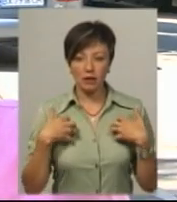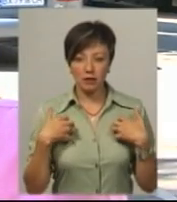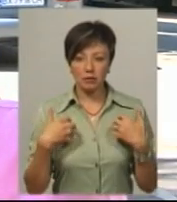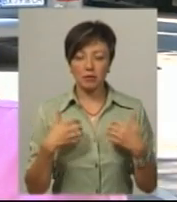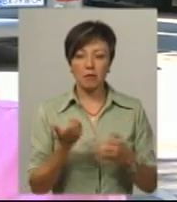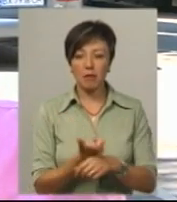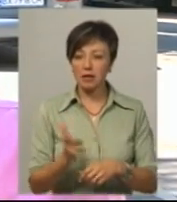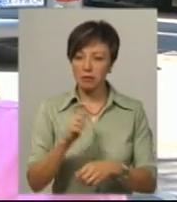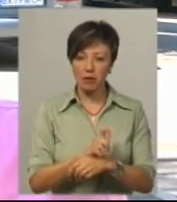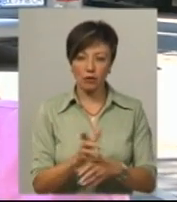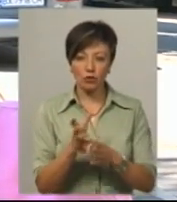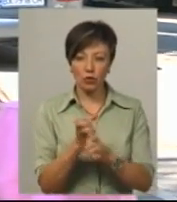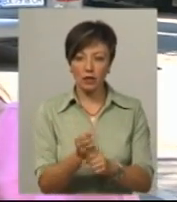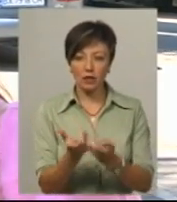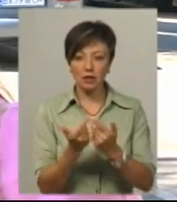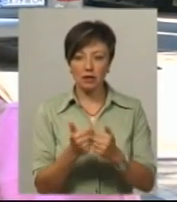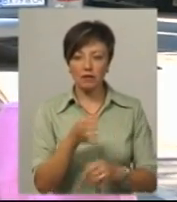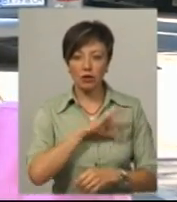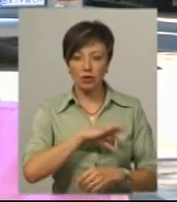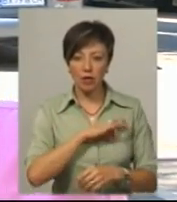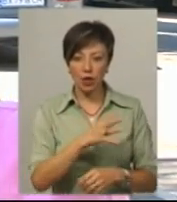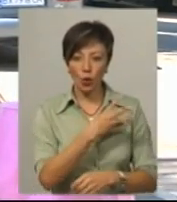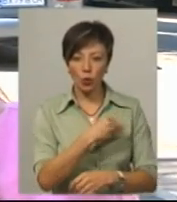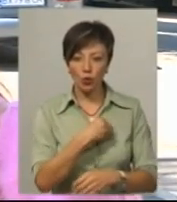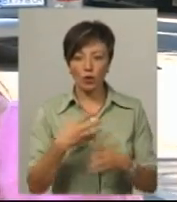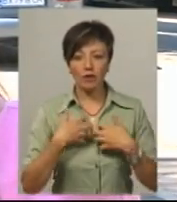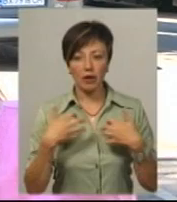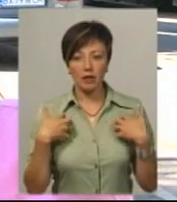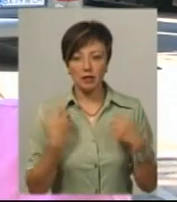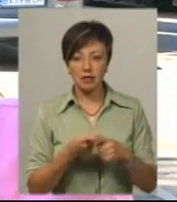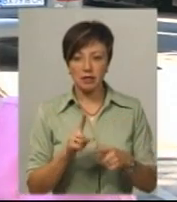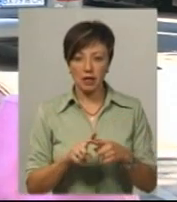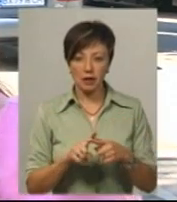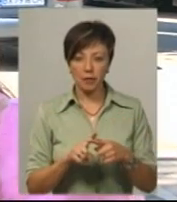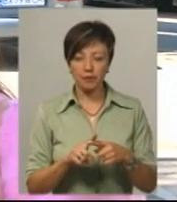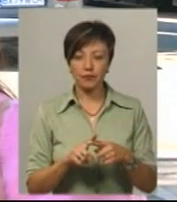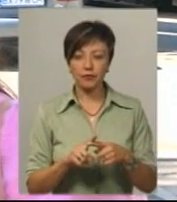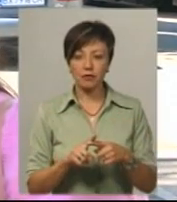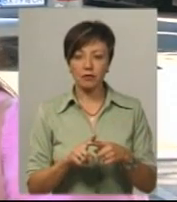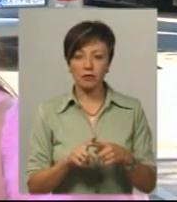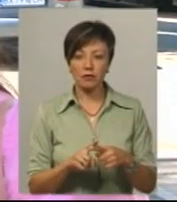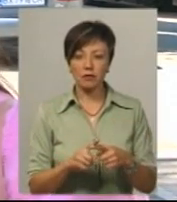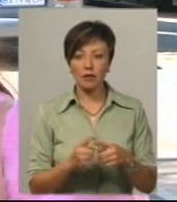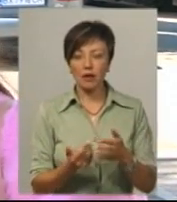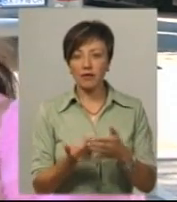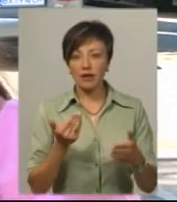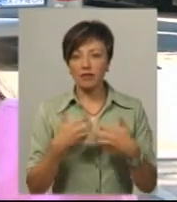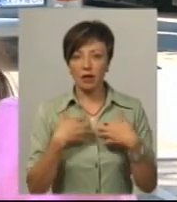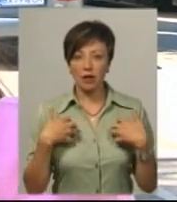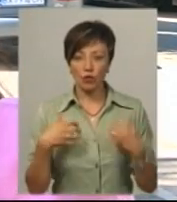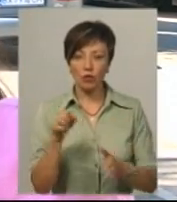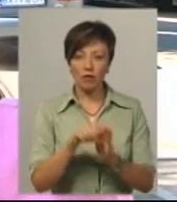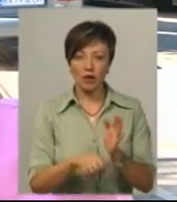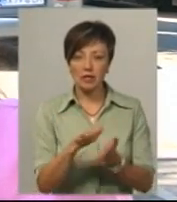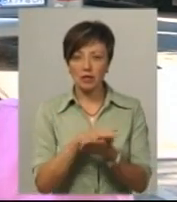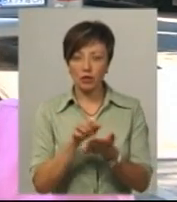максимально скоротити кількість використання твариного хутра, тому що це, звичайно ж таки, і шкодить тваринам, вони їх вбивають, знищують.